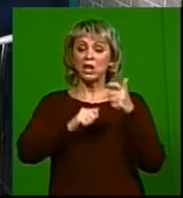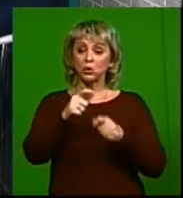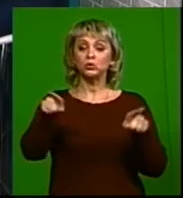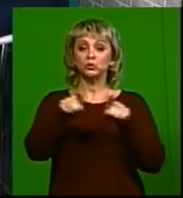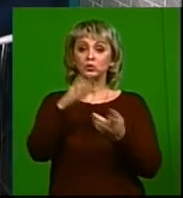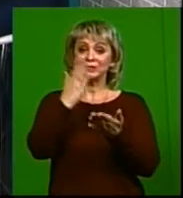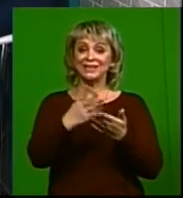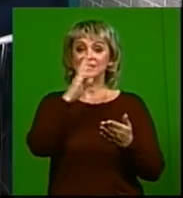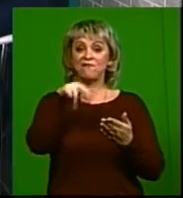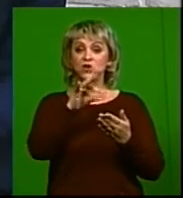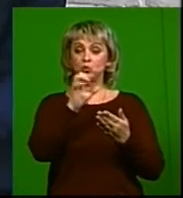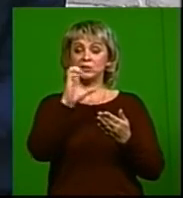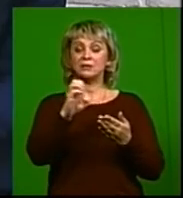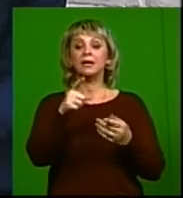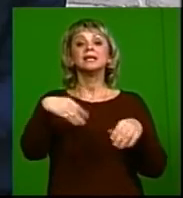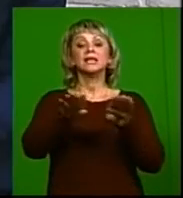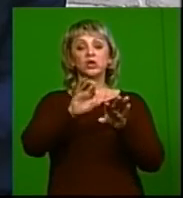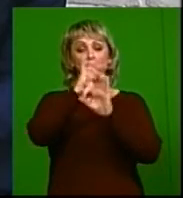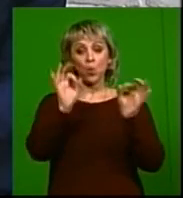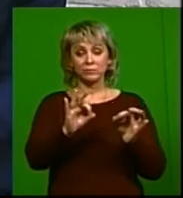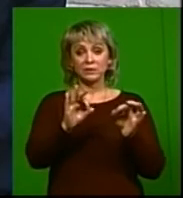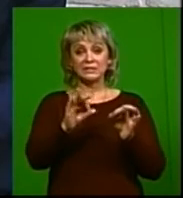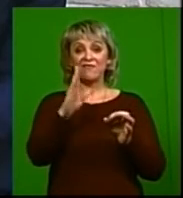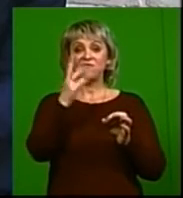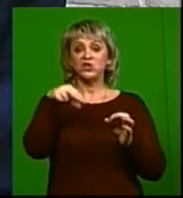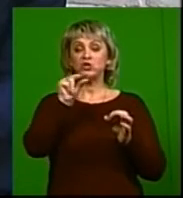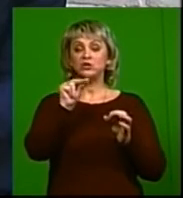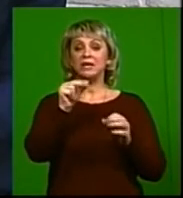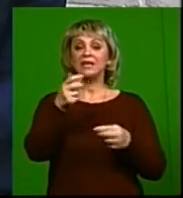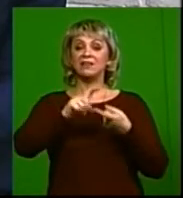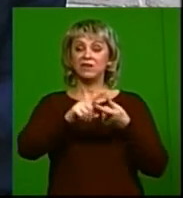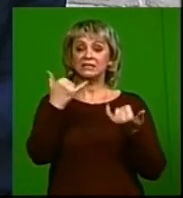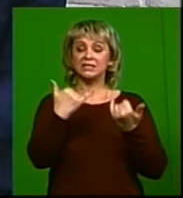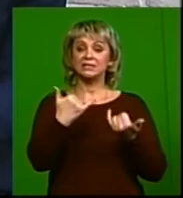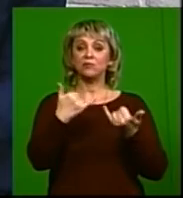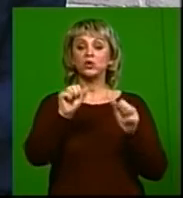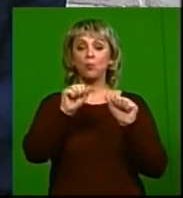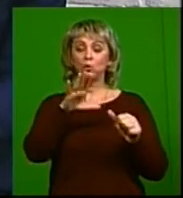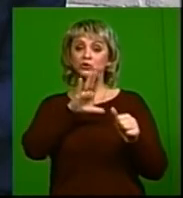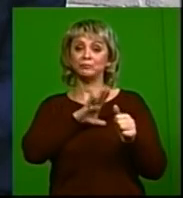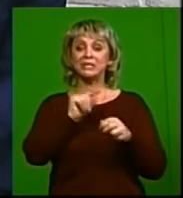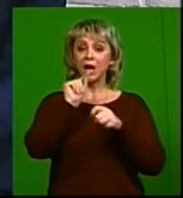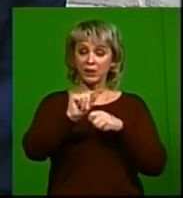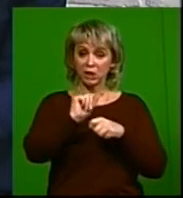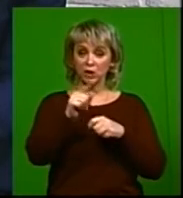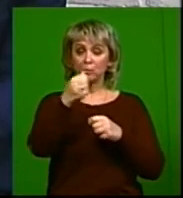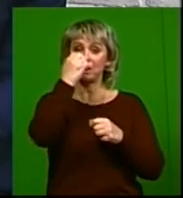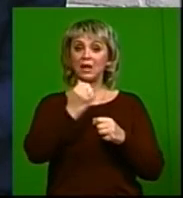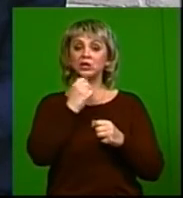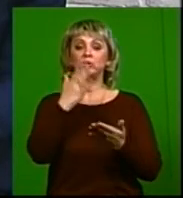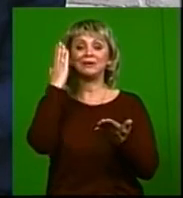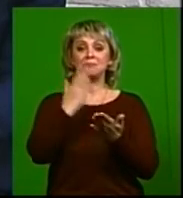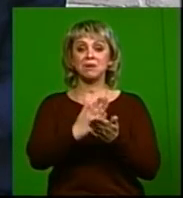концентрации вирус содержит. Вот. Таким образом, ВИЧ-инфекция сегодня может быть контролируема благодаря